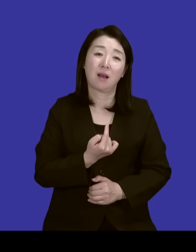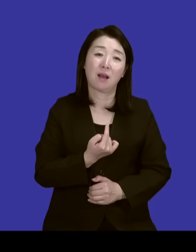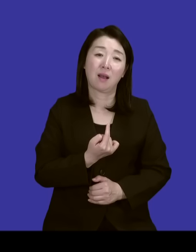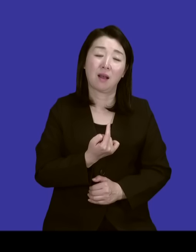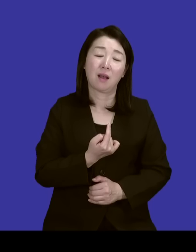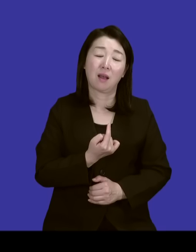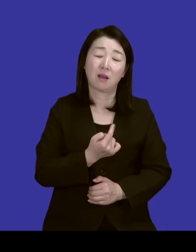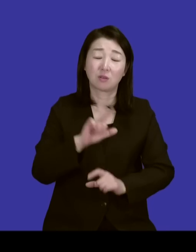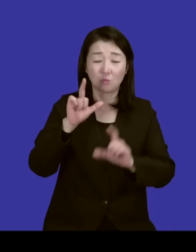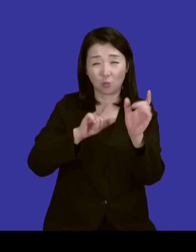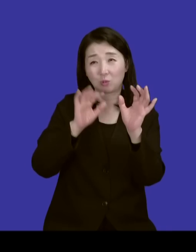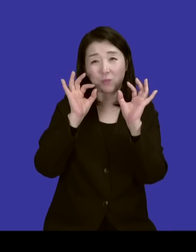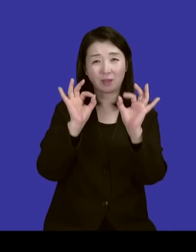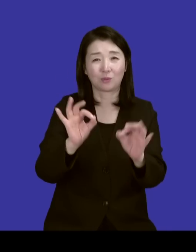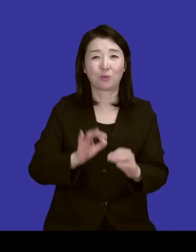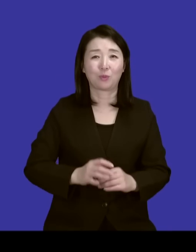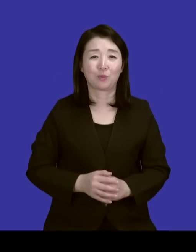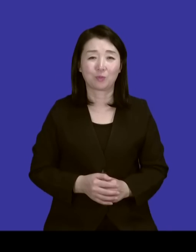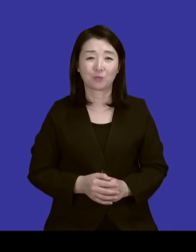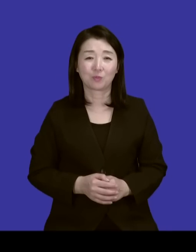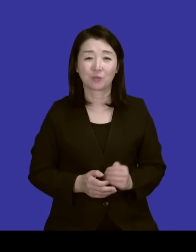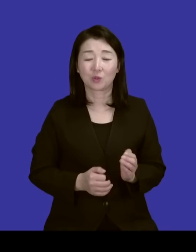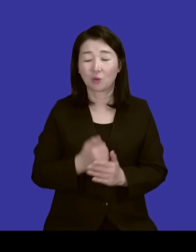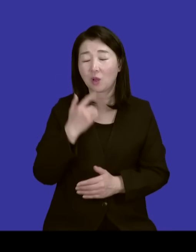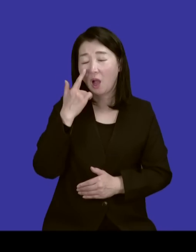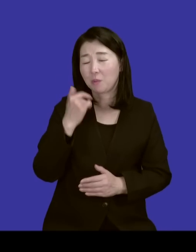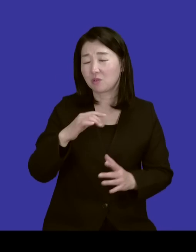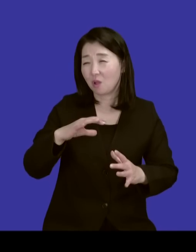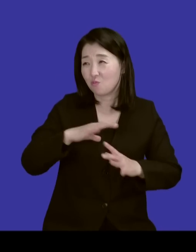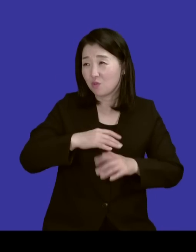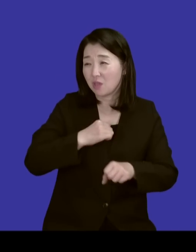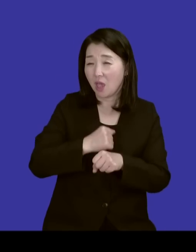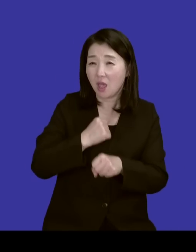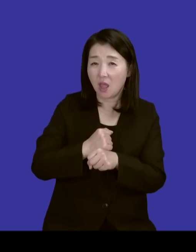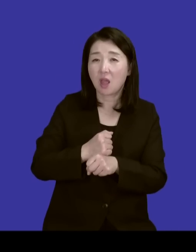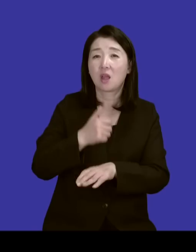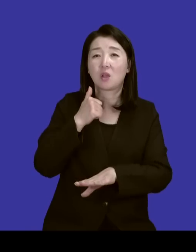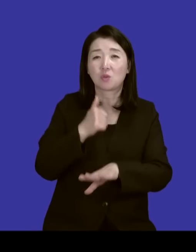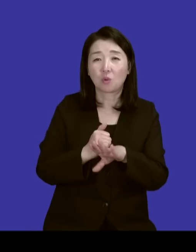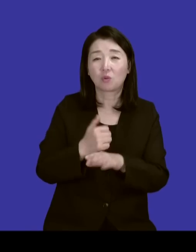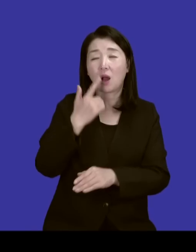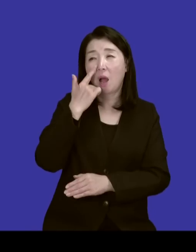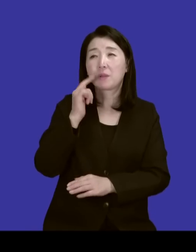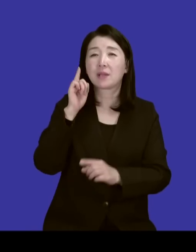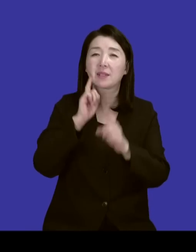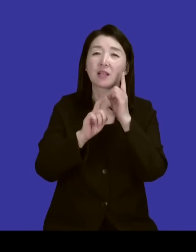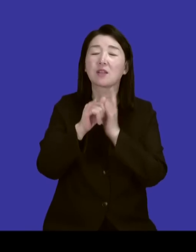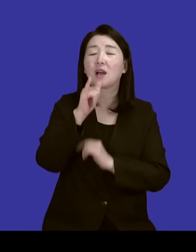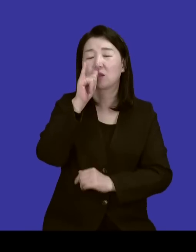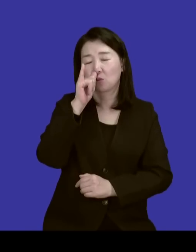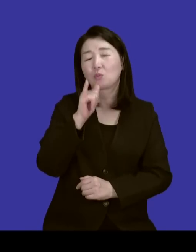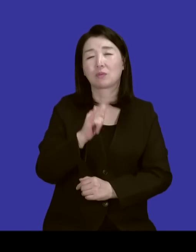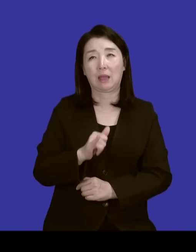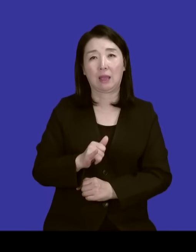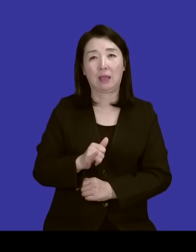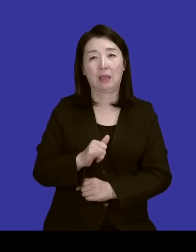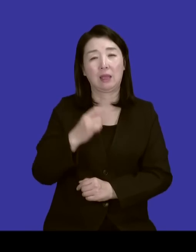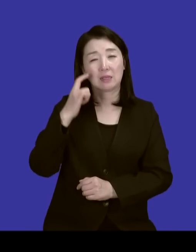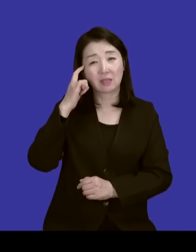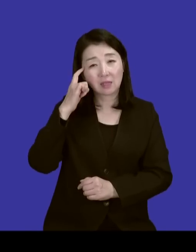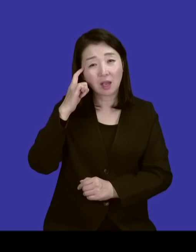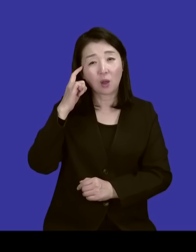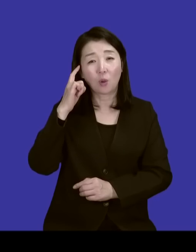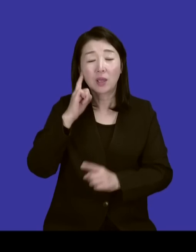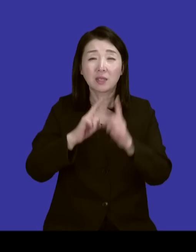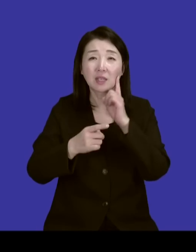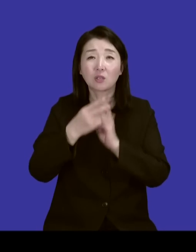보여주면서 아버지가 그렇게 무섭게 한 건 아버지가 상처가 많았구나. 그렇죠. 상처 없는 사람은 절대 남을 무섭게